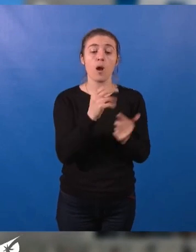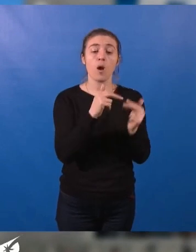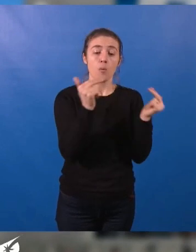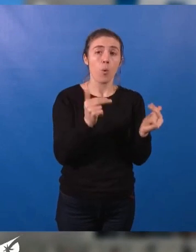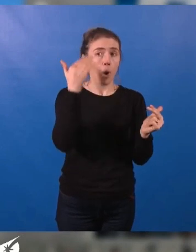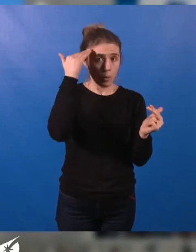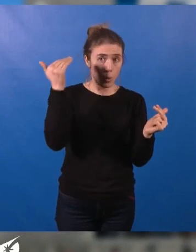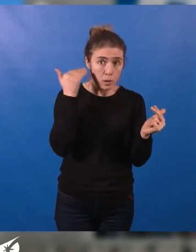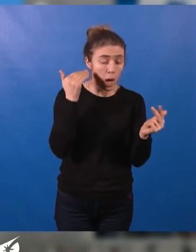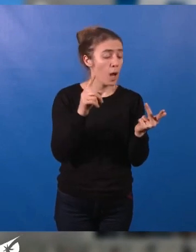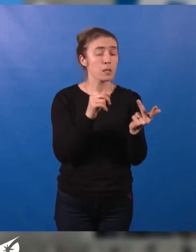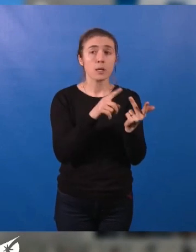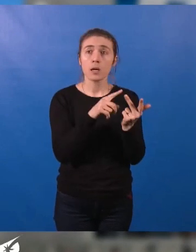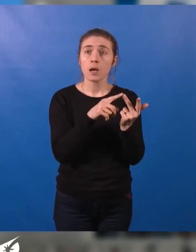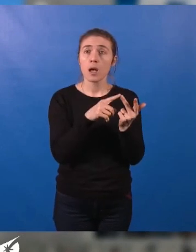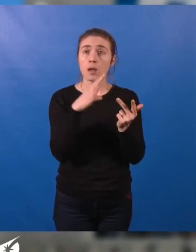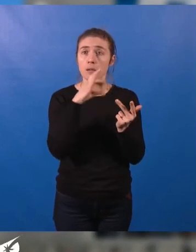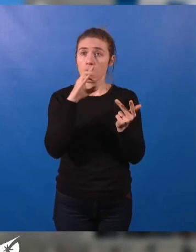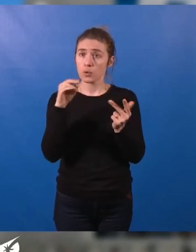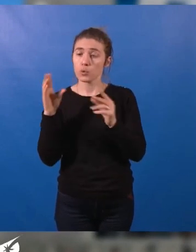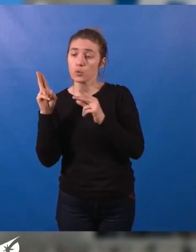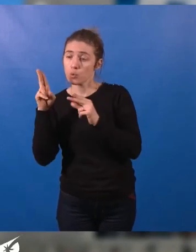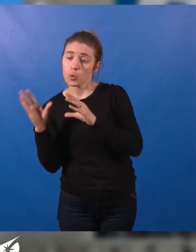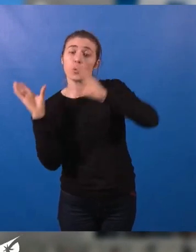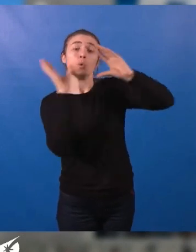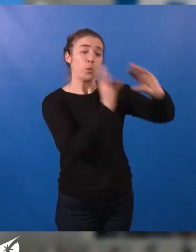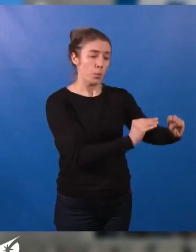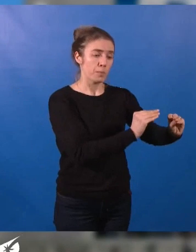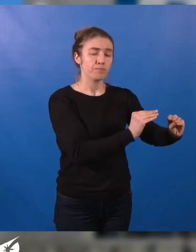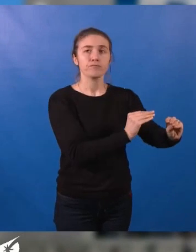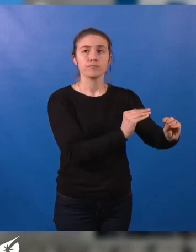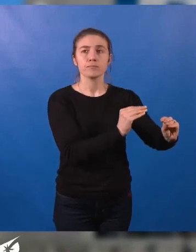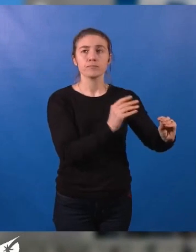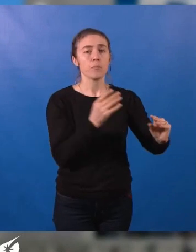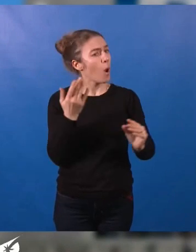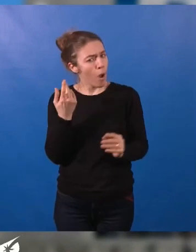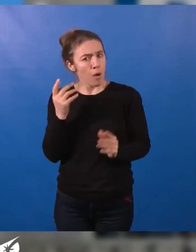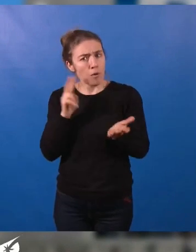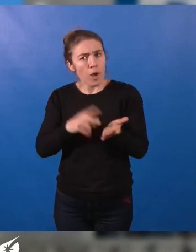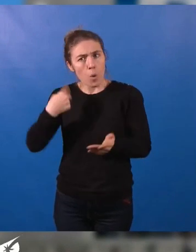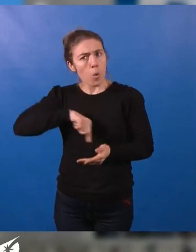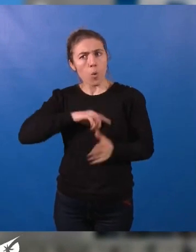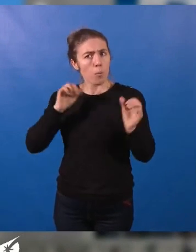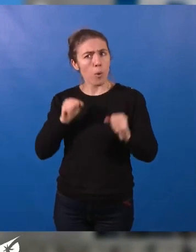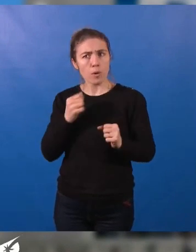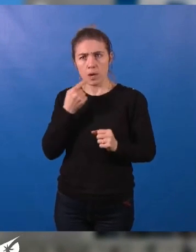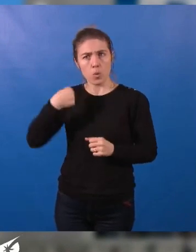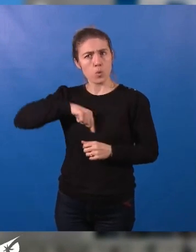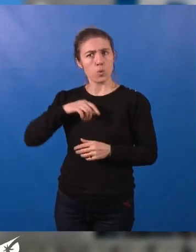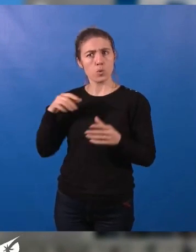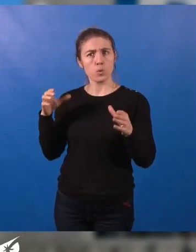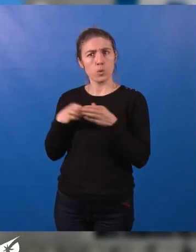et le déménagement du CHU. Mais nous en sommes bien capables. Les communistes votent donc cette belle